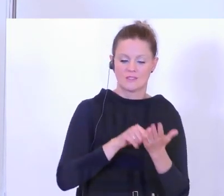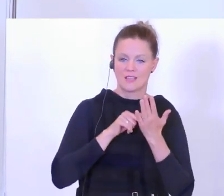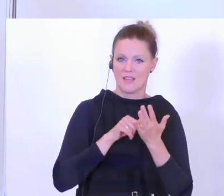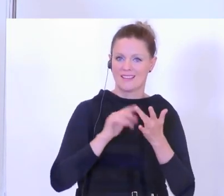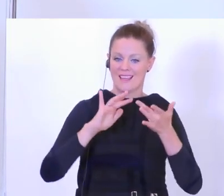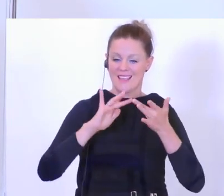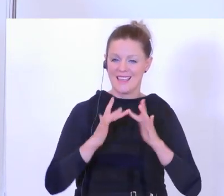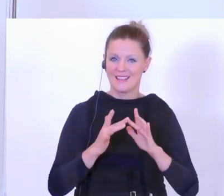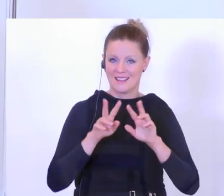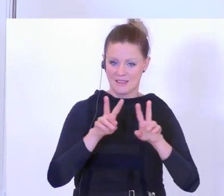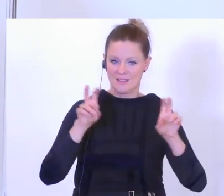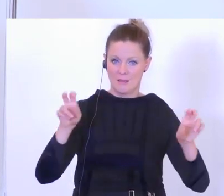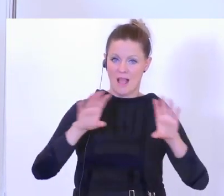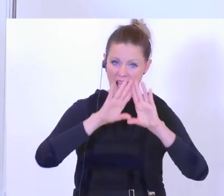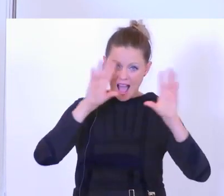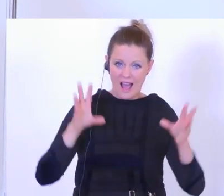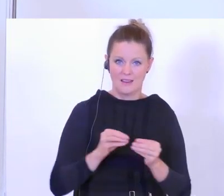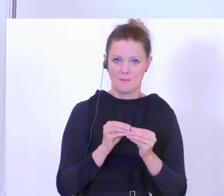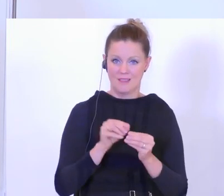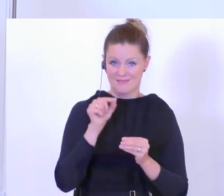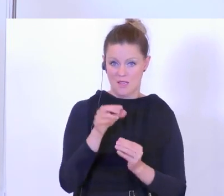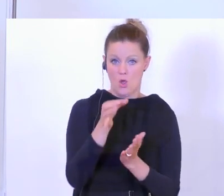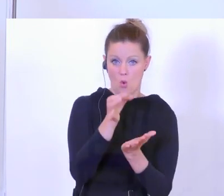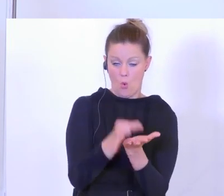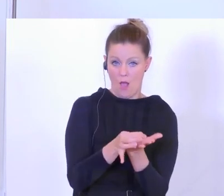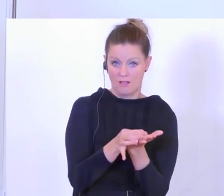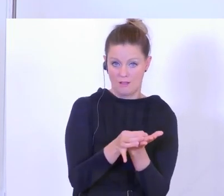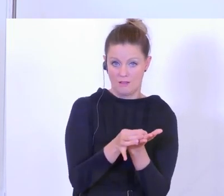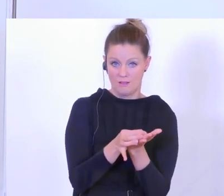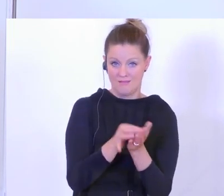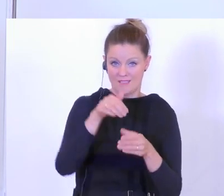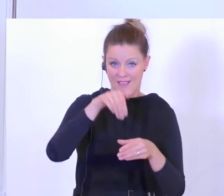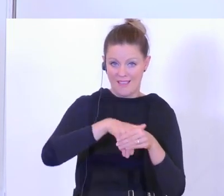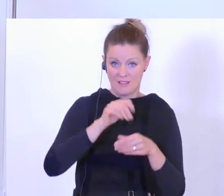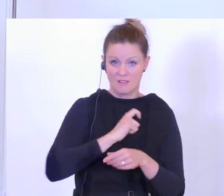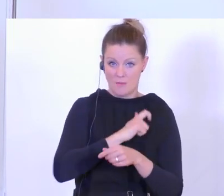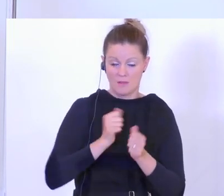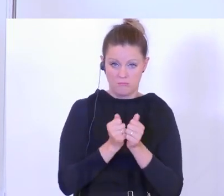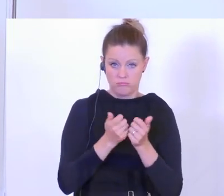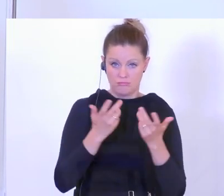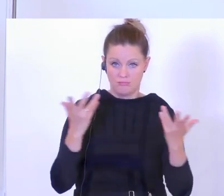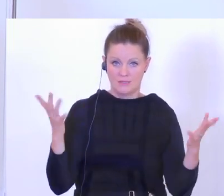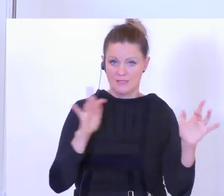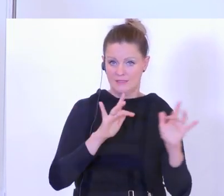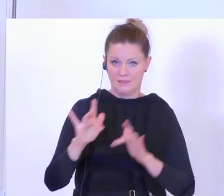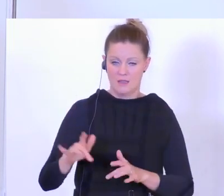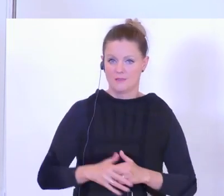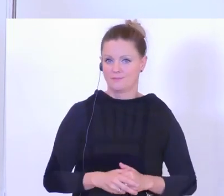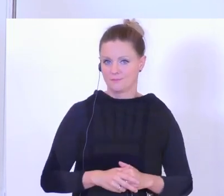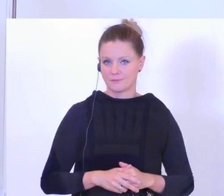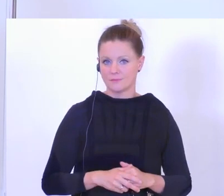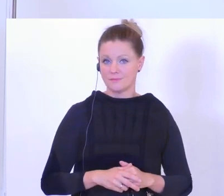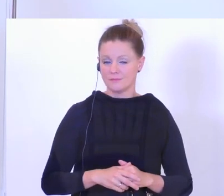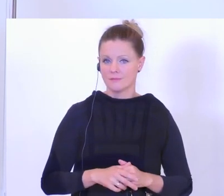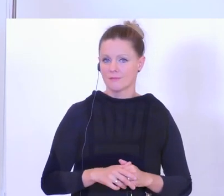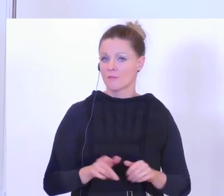das Thema Internet an sich als der Ort von ganz vielen Formen von Kriminalität ein viel, viel größerer